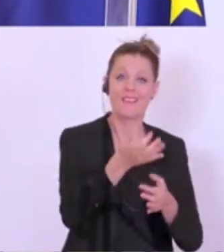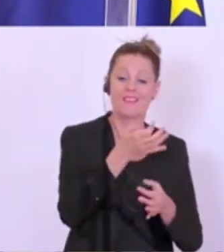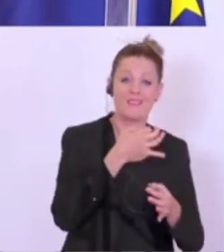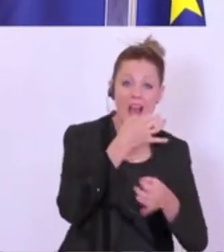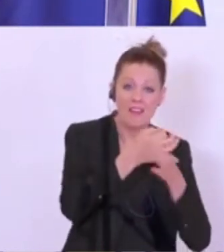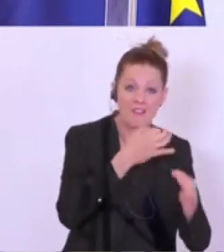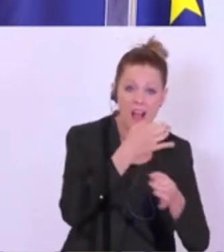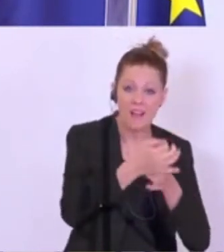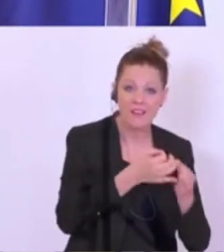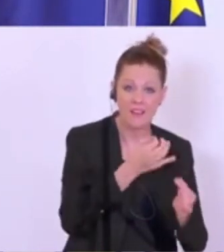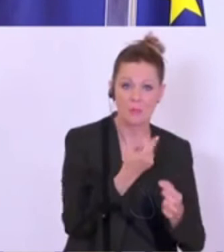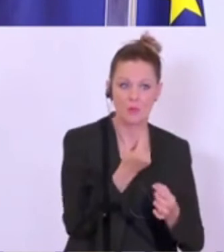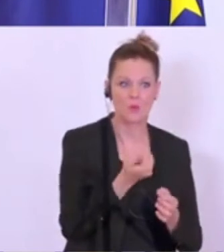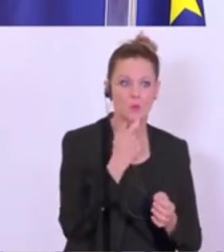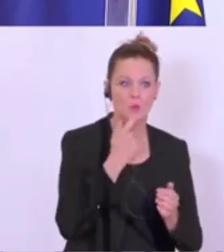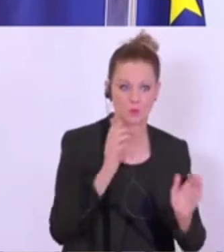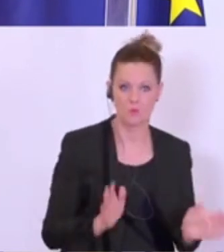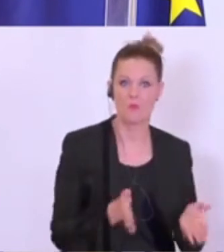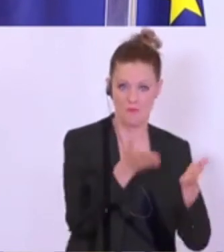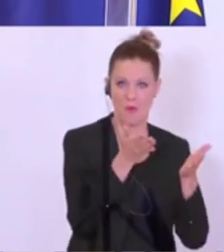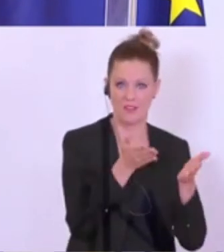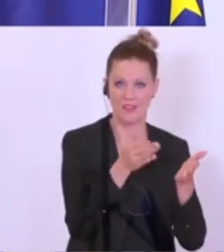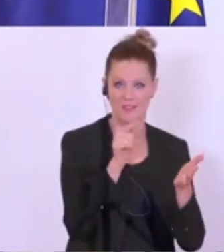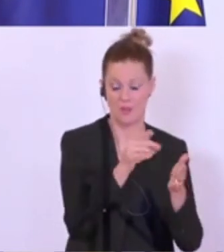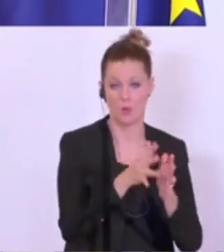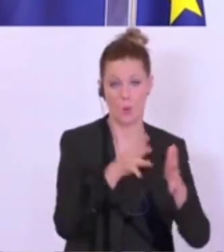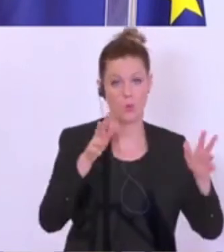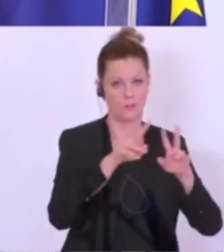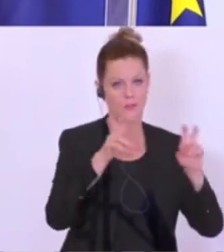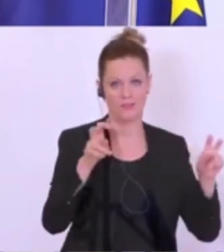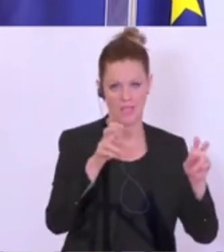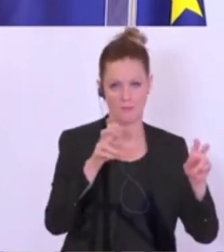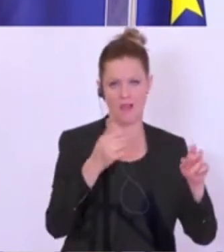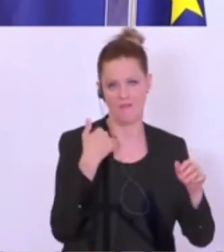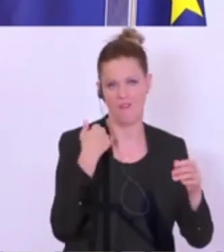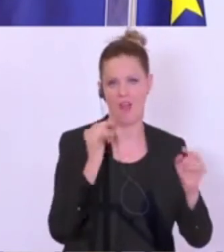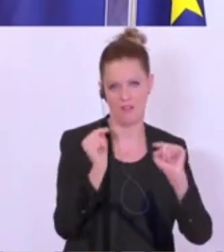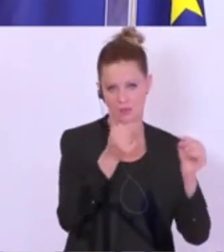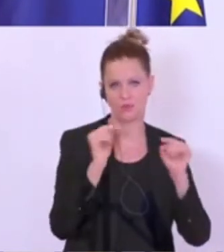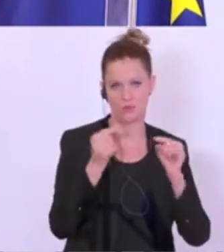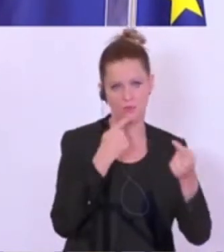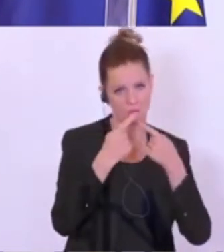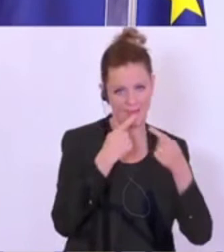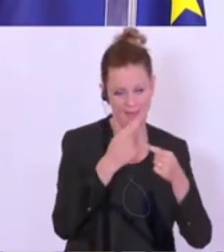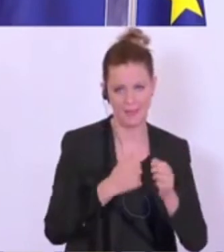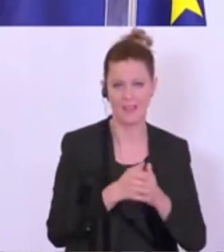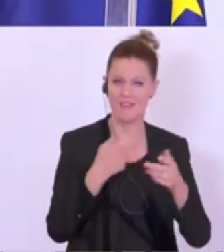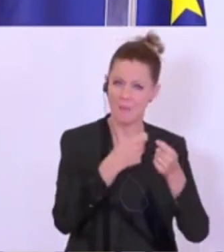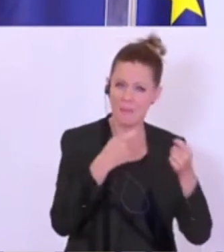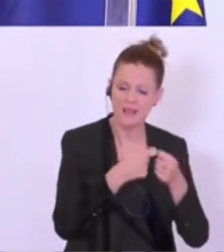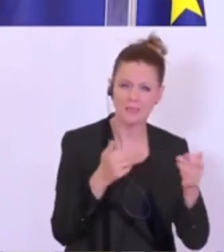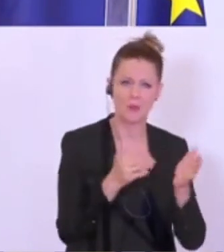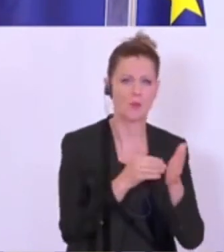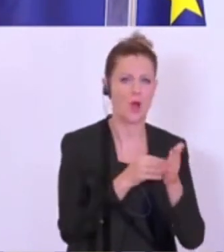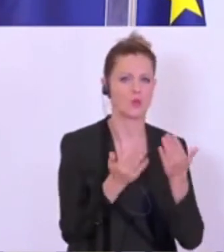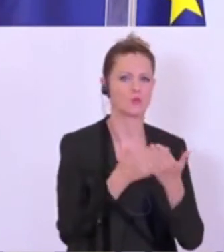heißt, den Konsum wieder zu fördern. Das war ein großes Thema, über das wir entsprechend auch gesprochen haben. Hier Maßnahmen zu setzen, wie